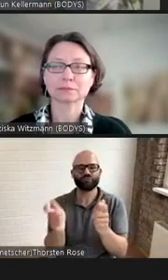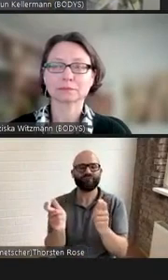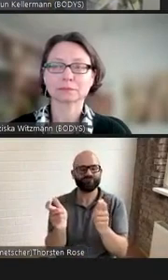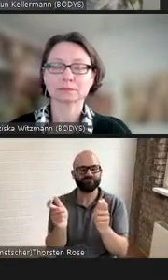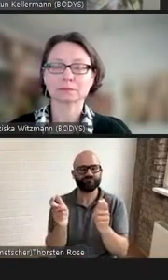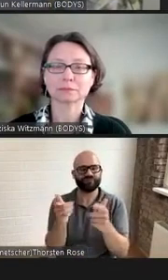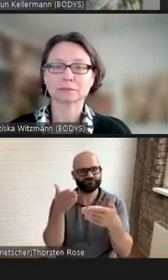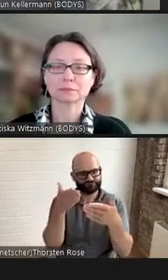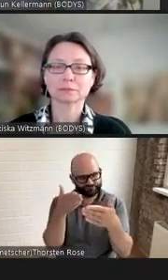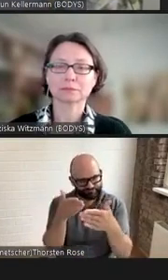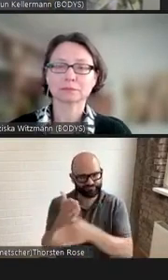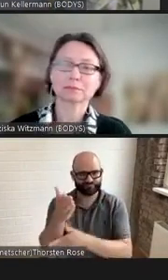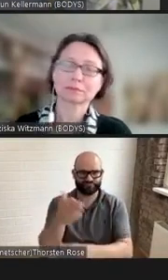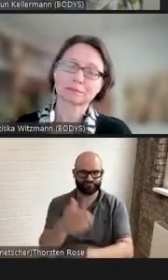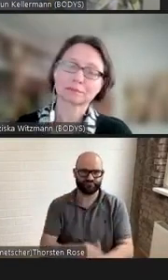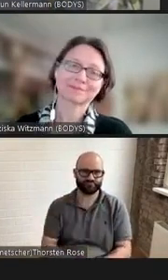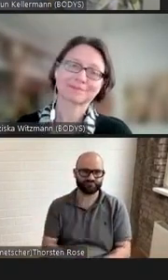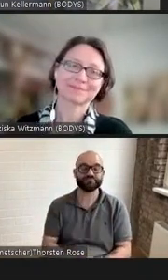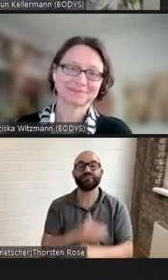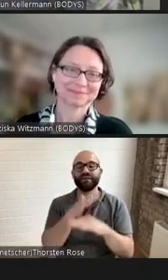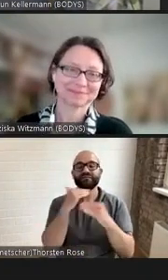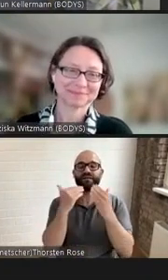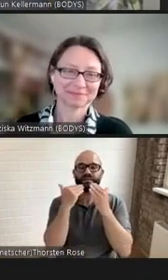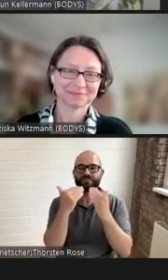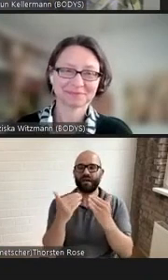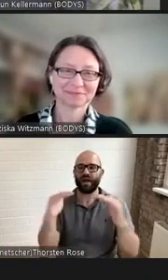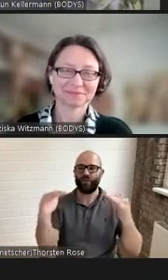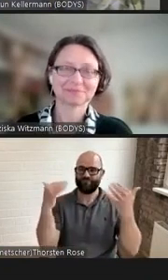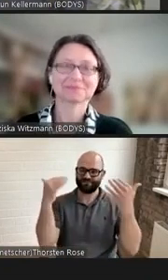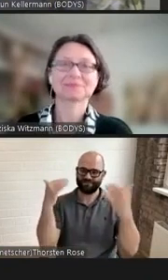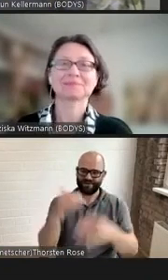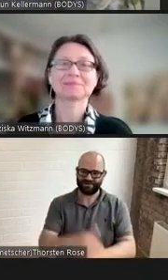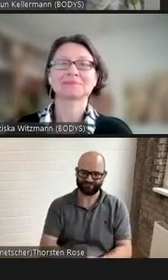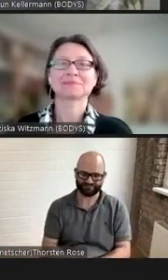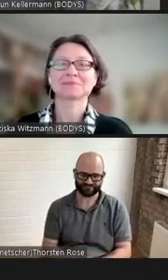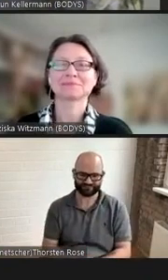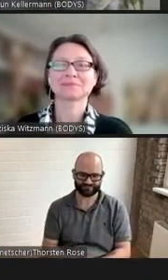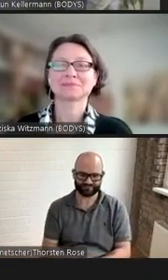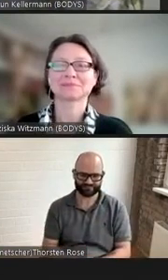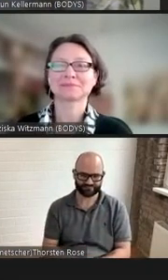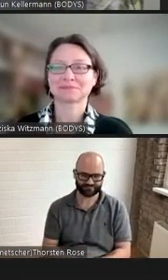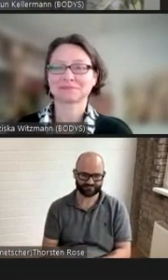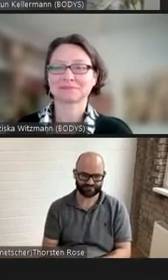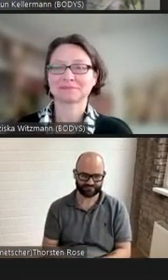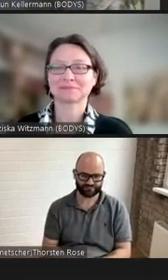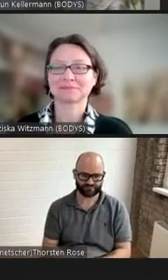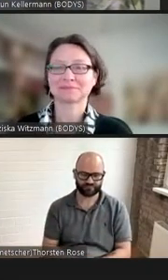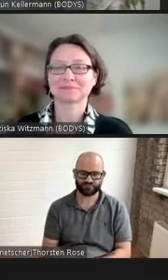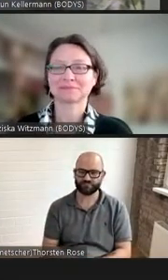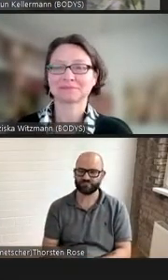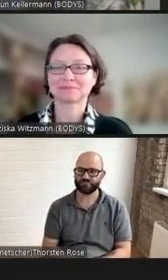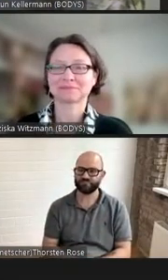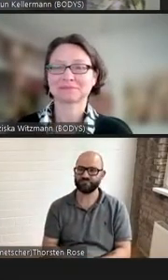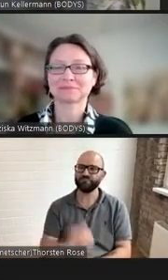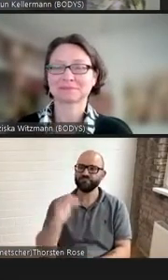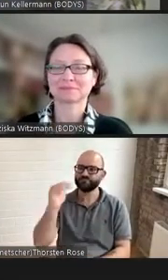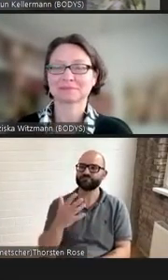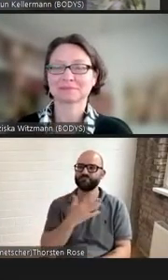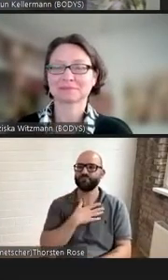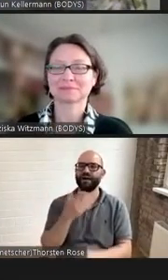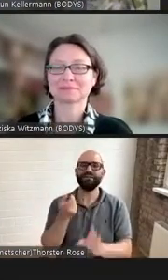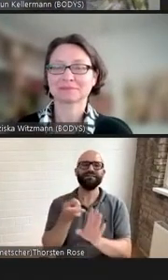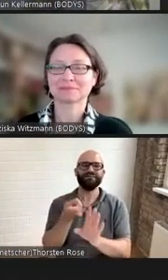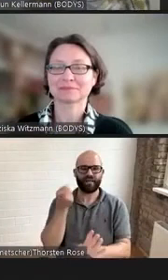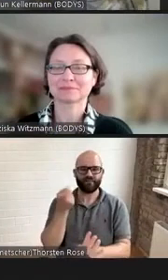Ich danke für Ihre Aufmerksamkeit In der letzten Folie sehen Sie meine Quellen und die Literatur